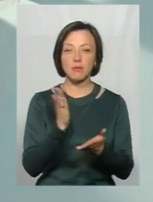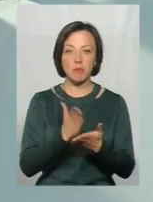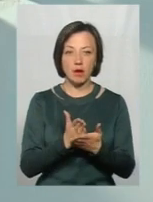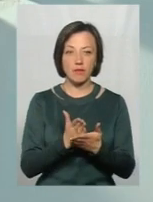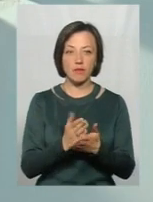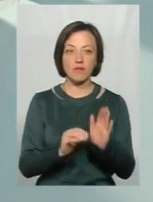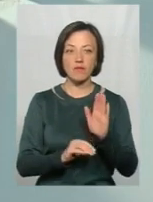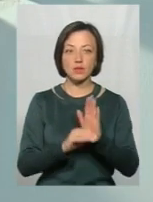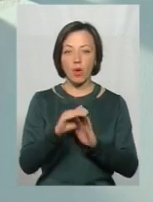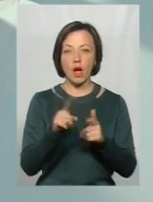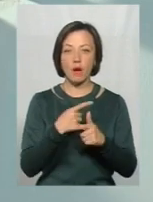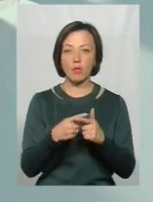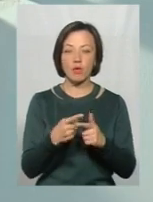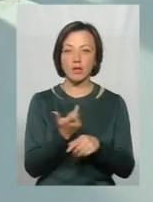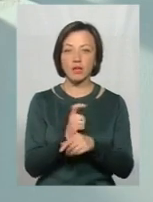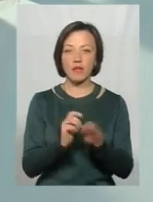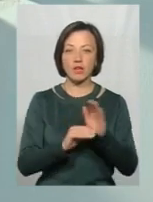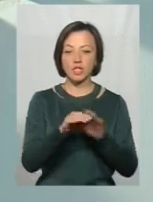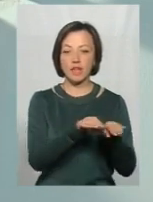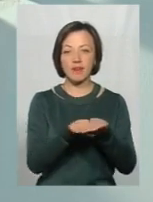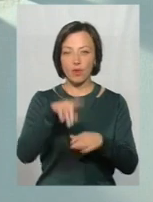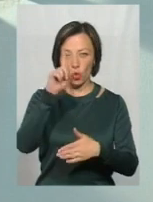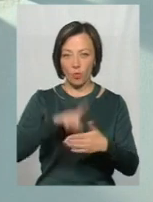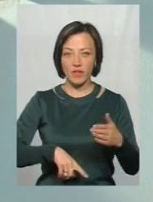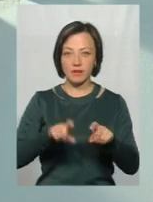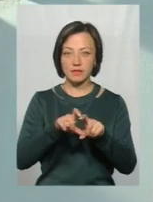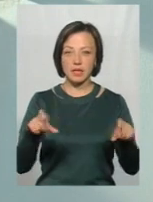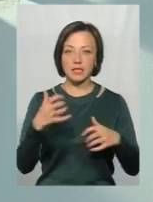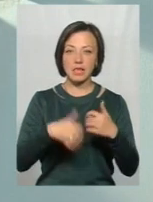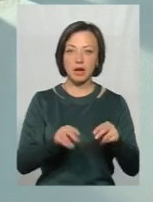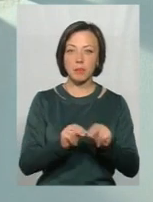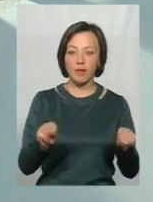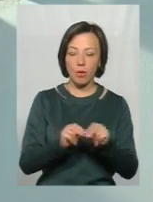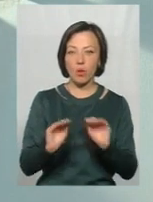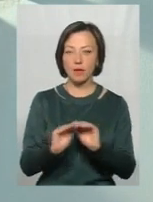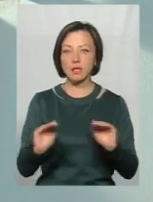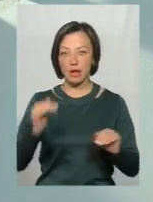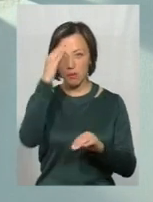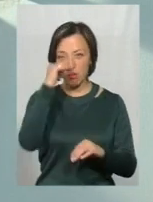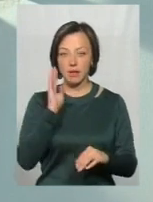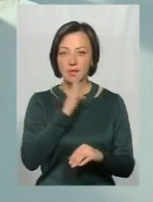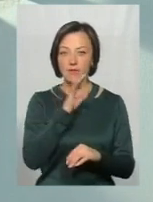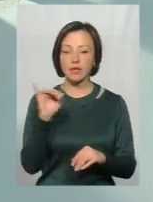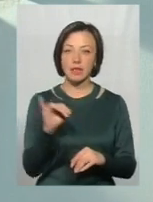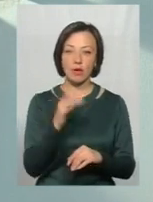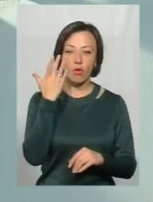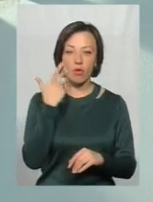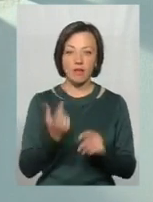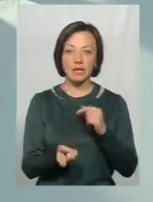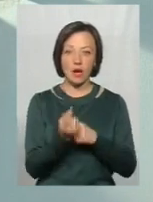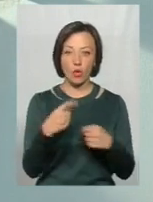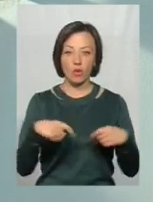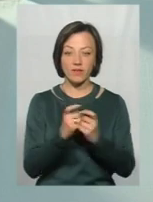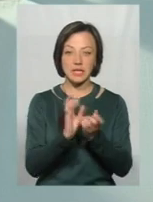високий або, скажімо, найвищий рівень довіри в закладі серед педагогів, дітей, батьків. І коли виникають